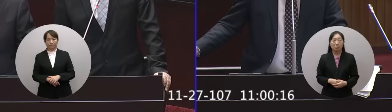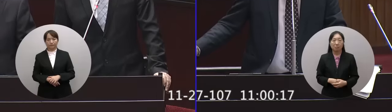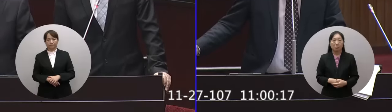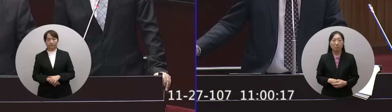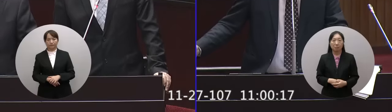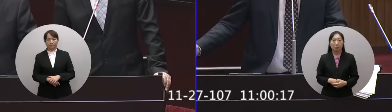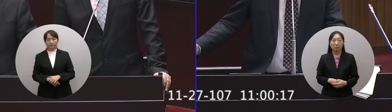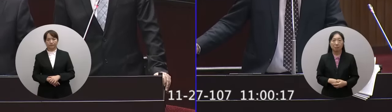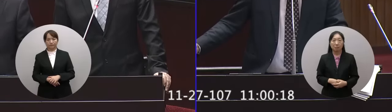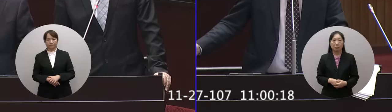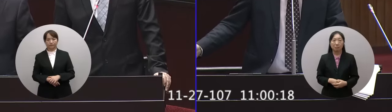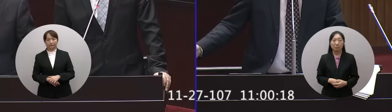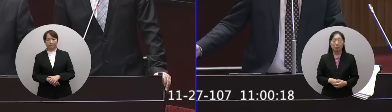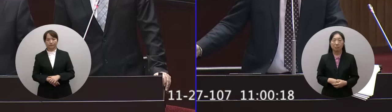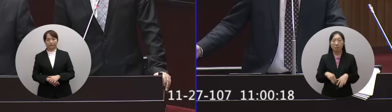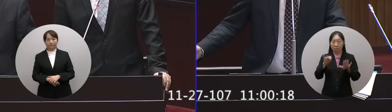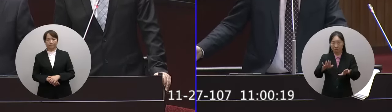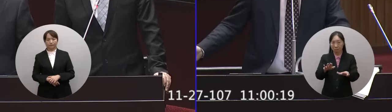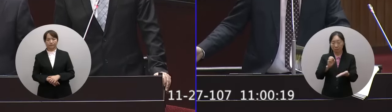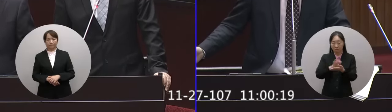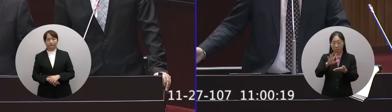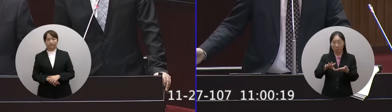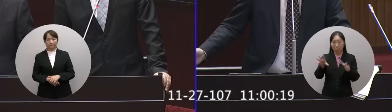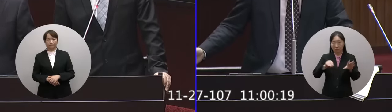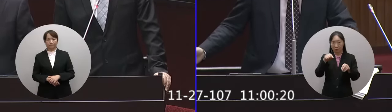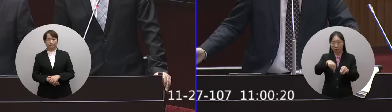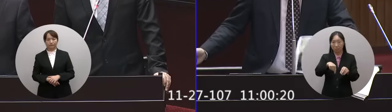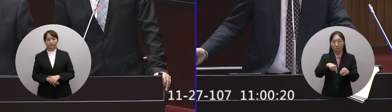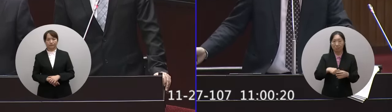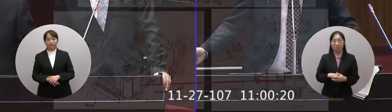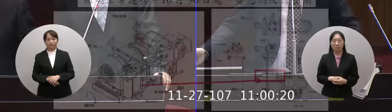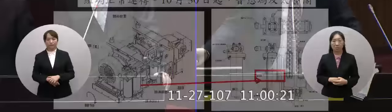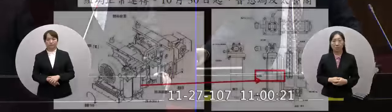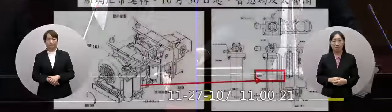一下在你們今天的報告裡面說